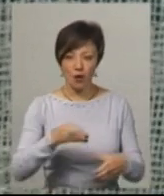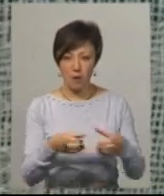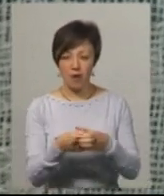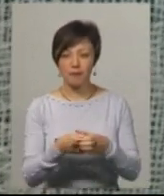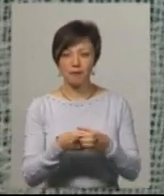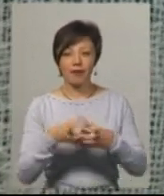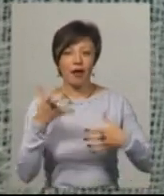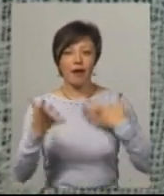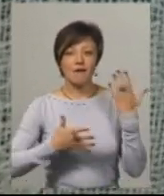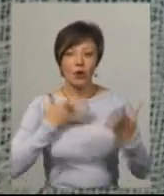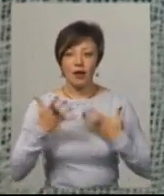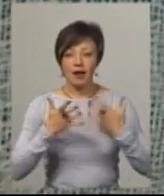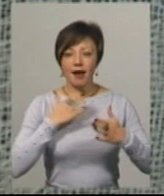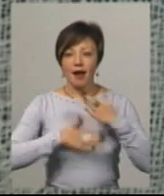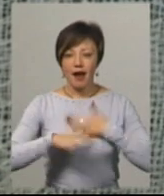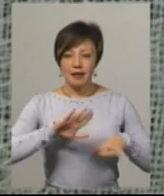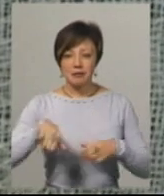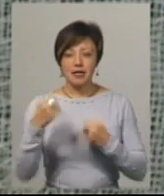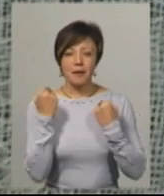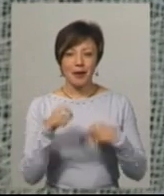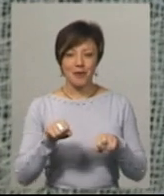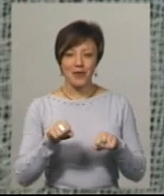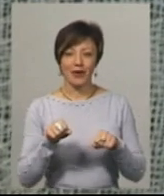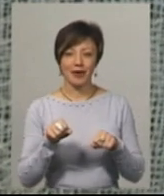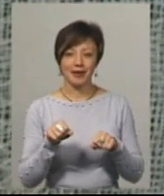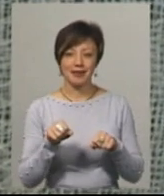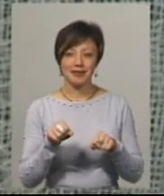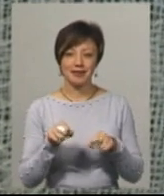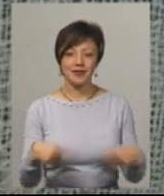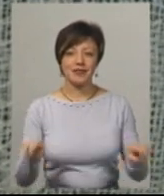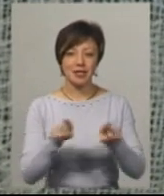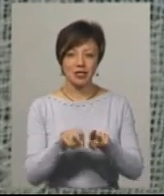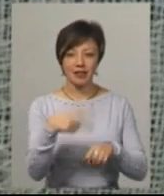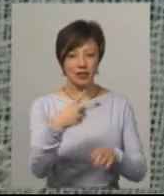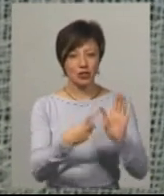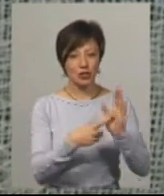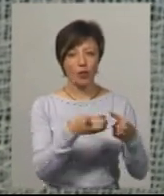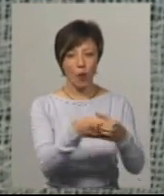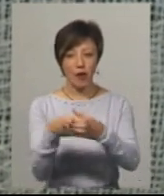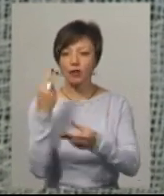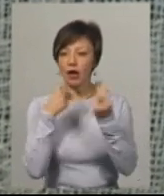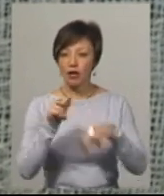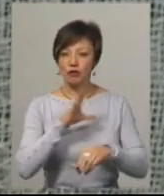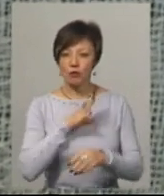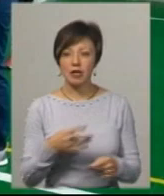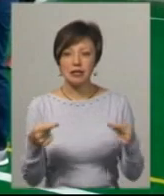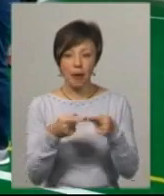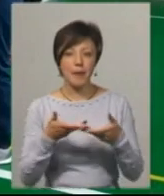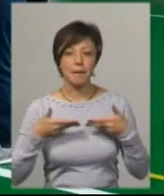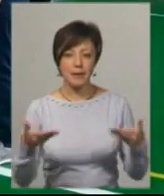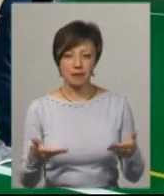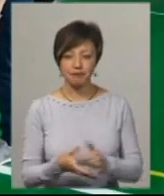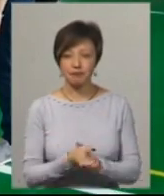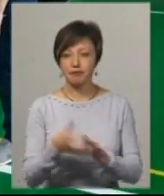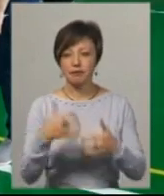Ейфорія, радість після перемоги, все ж таки з 26 команд найкращими були саме ми. В